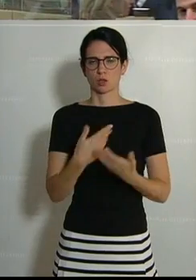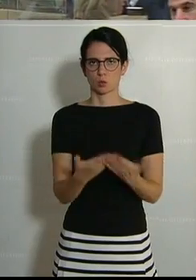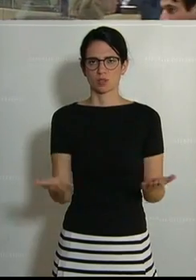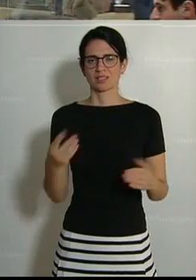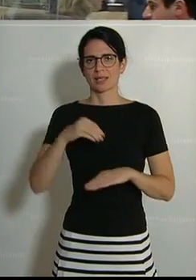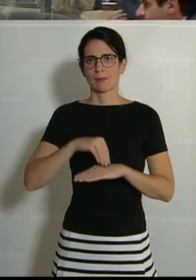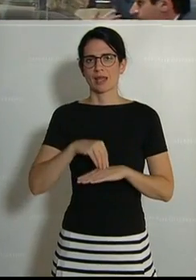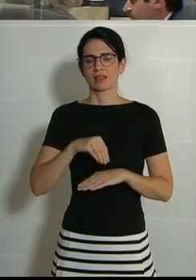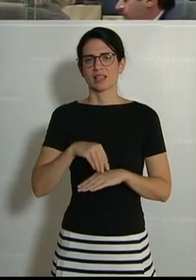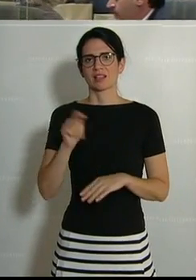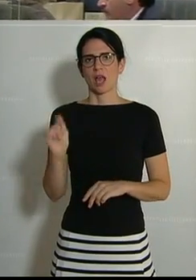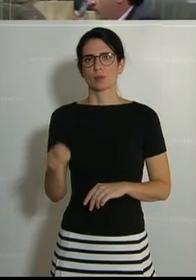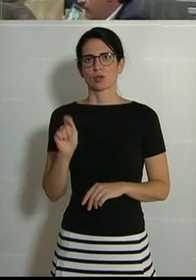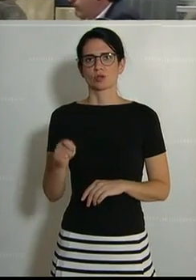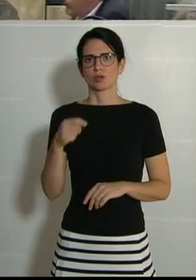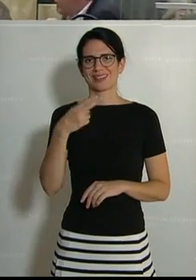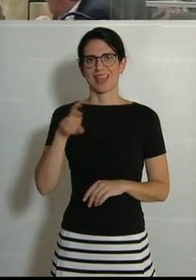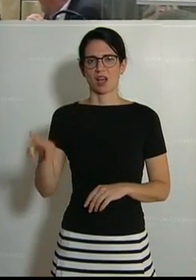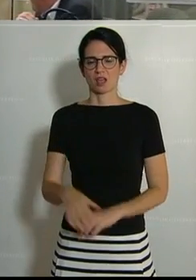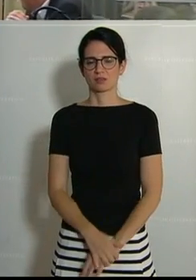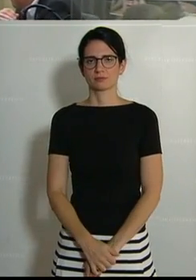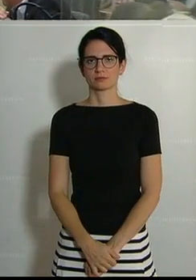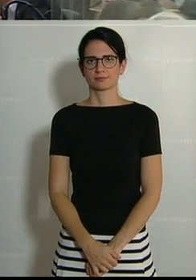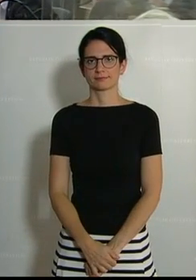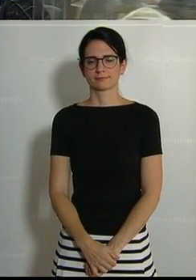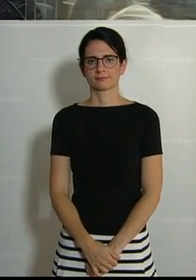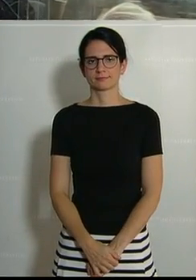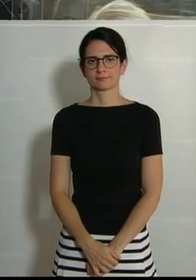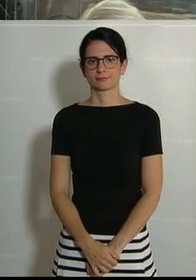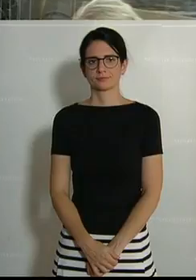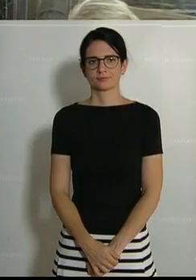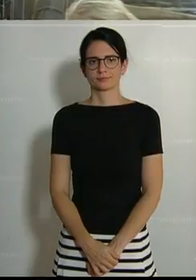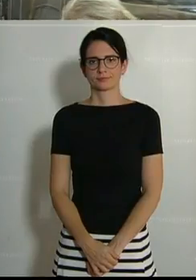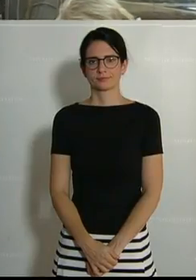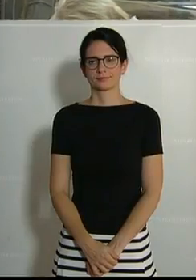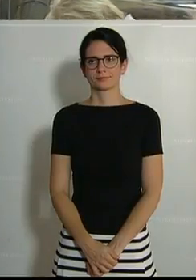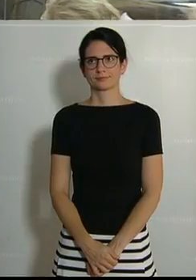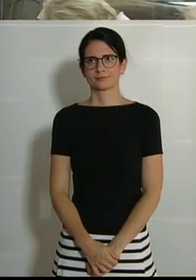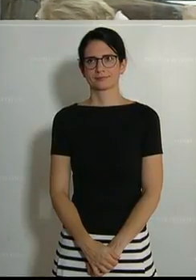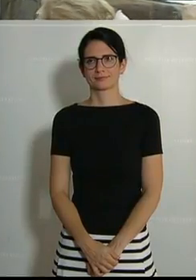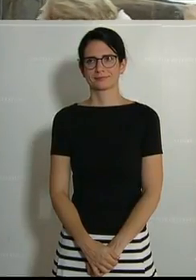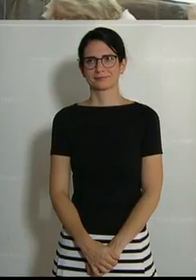Zu Wort gemeldet ist die Abgeordnete Herr. Nächste Rednerin ist SPÖ-Abgeordnete Julia Herr.